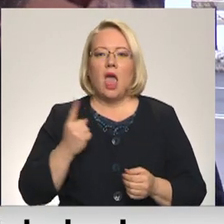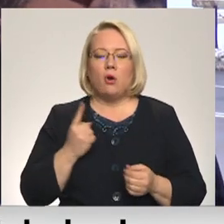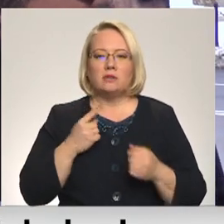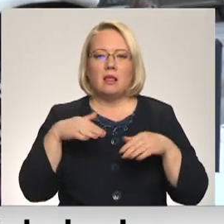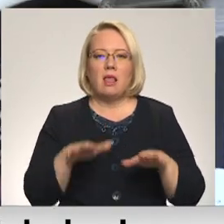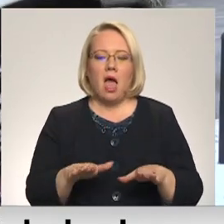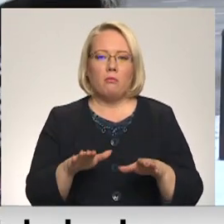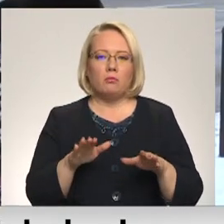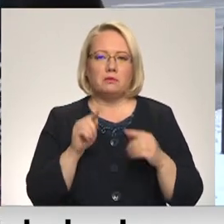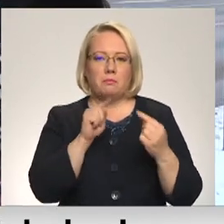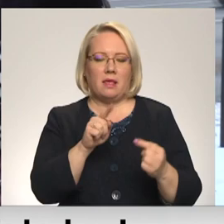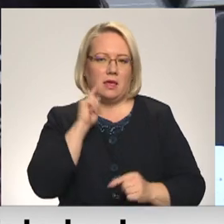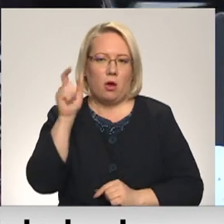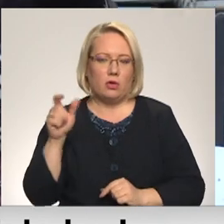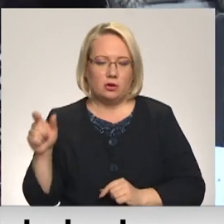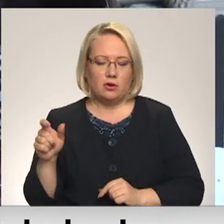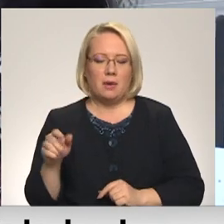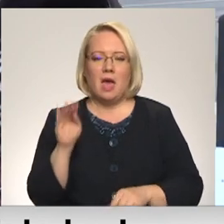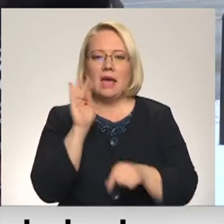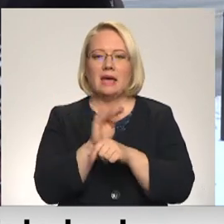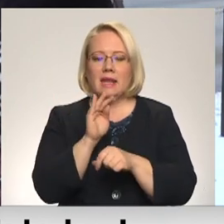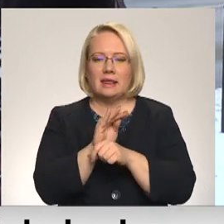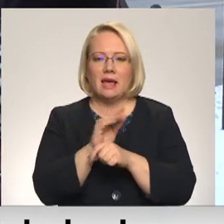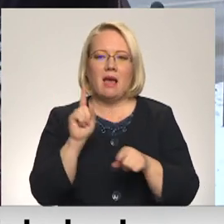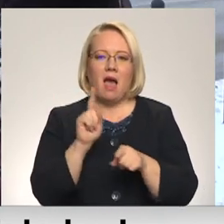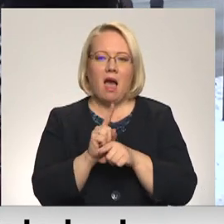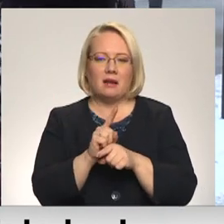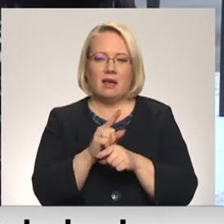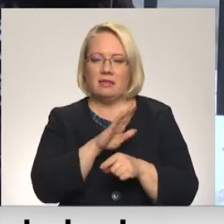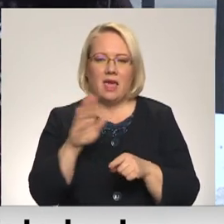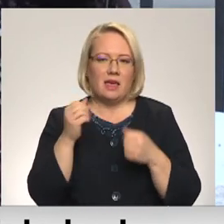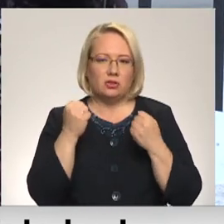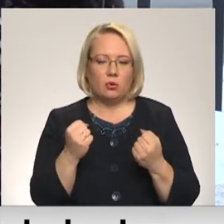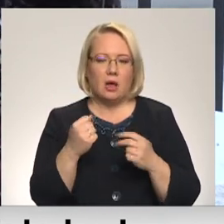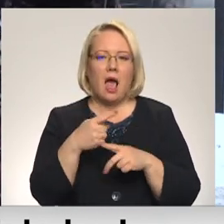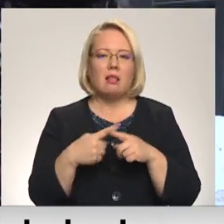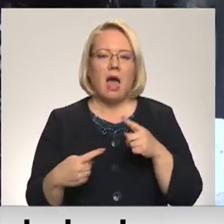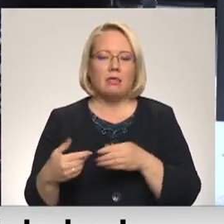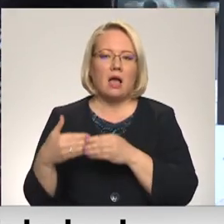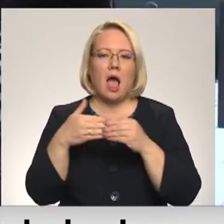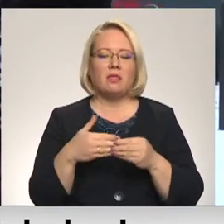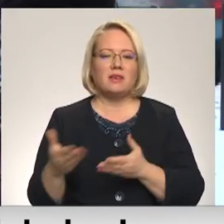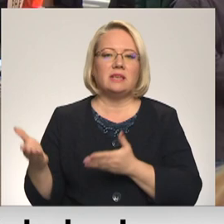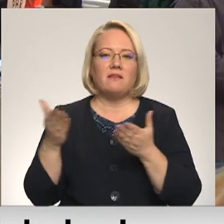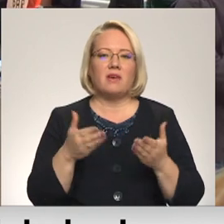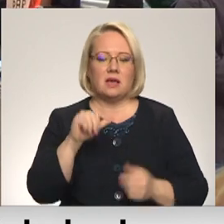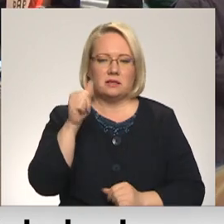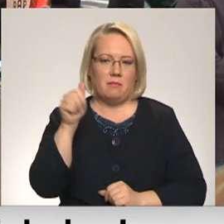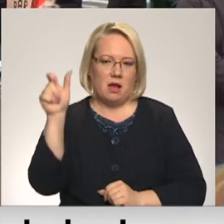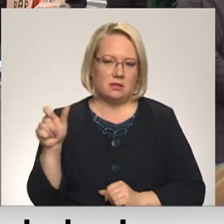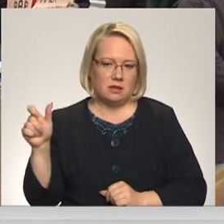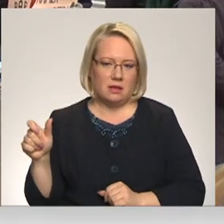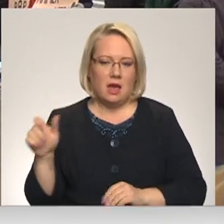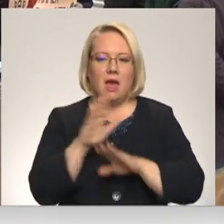jauniešiem. Kritiku neizturot arī dzirdēt tā versija, lētāk uz Jaugavu atvest viesmāksliniekus. Nebūtu